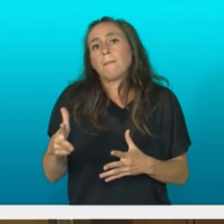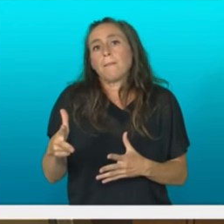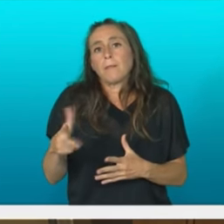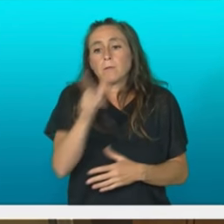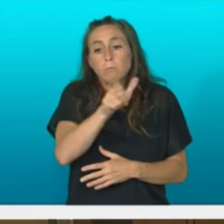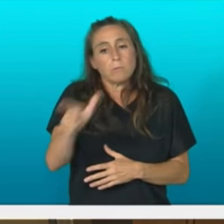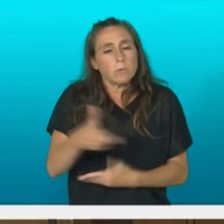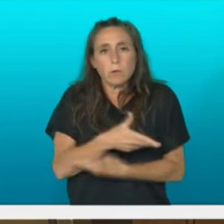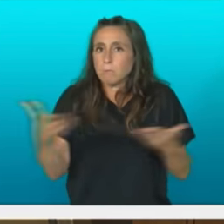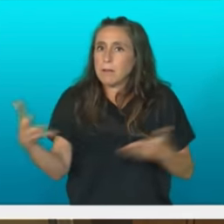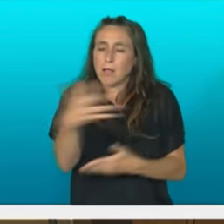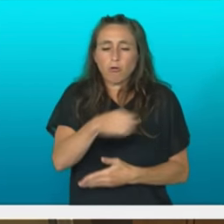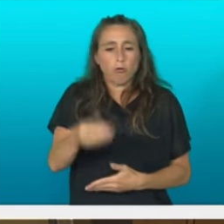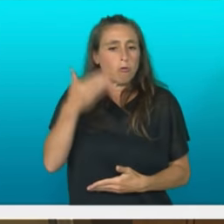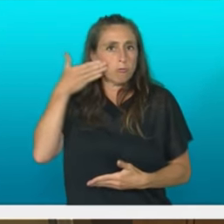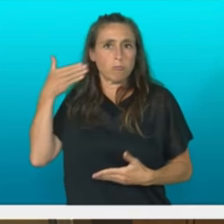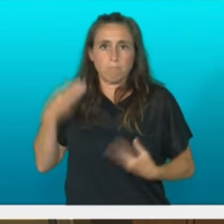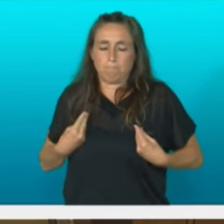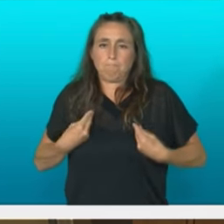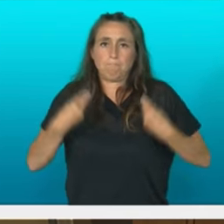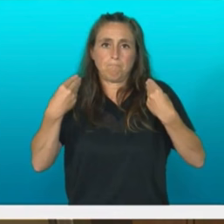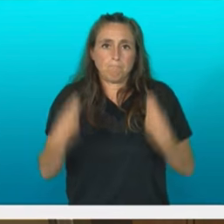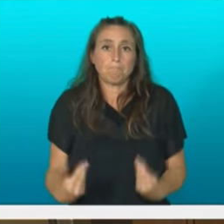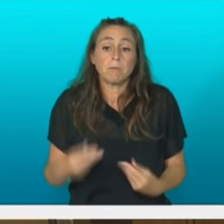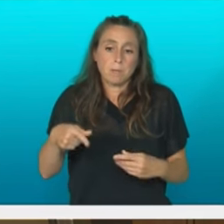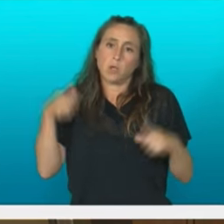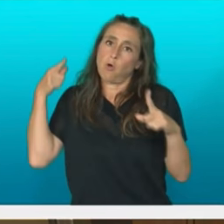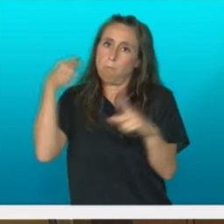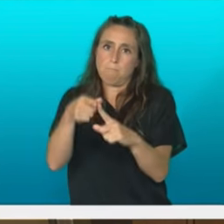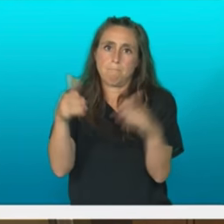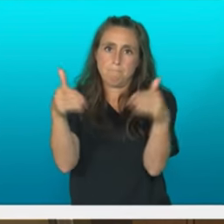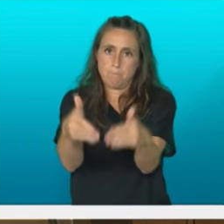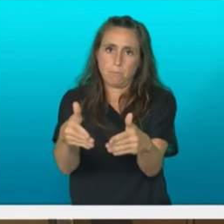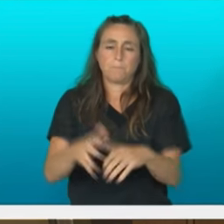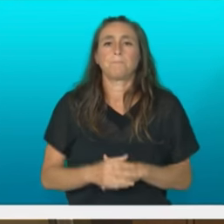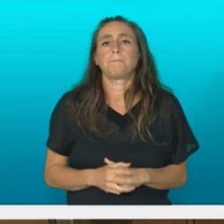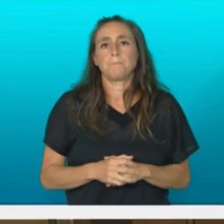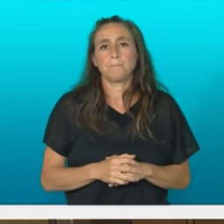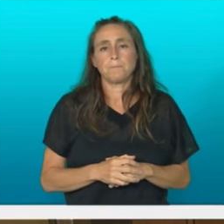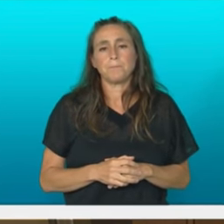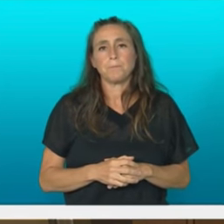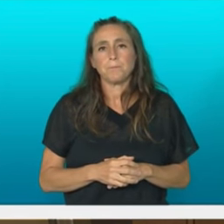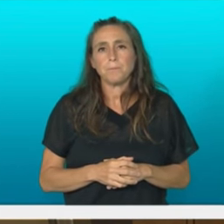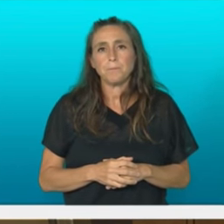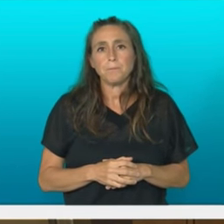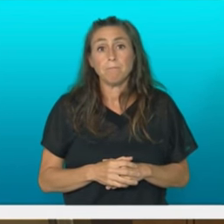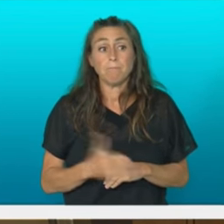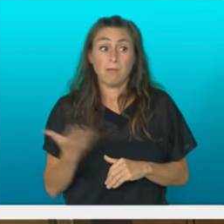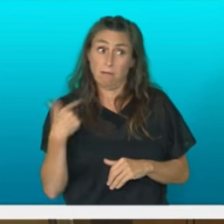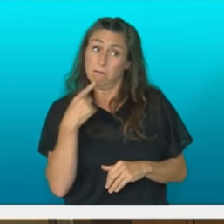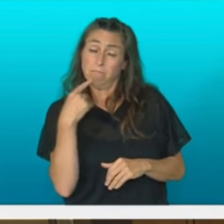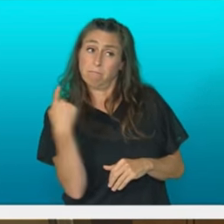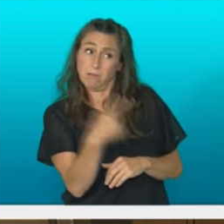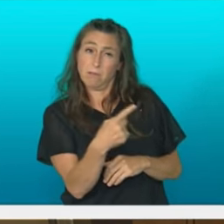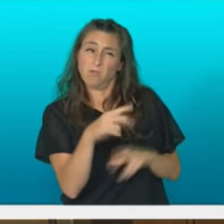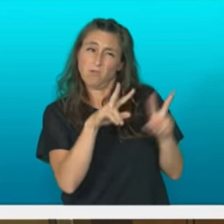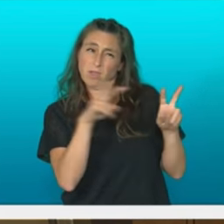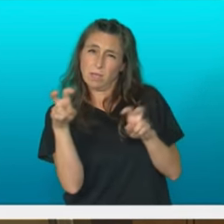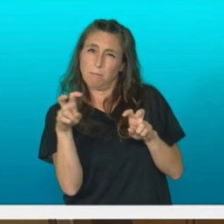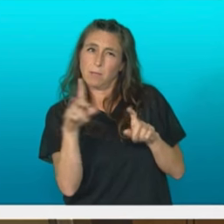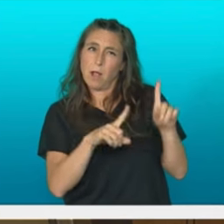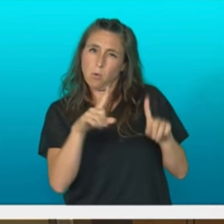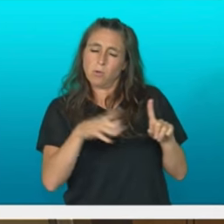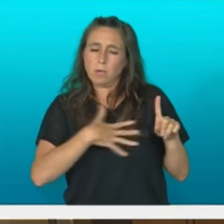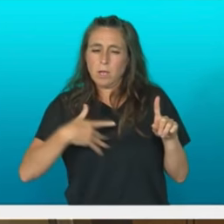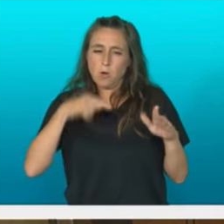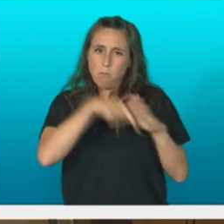guztion duintasunaren ardaz izatea. Esan dizut lehen txago, bazire lagai batzuk sakona oaztertun